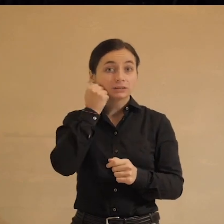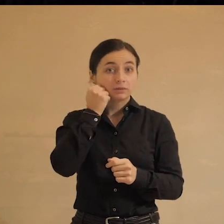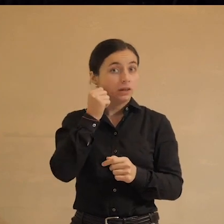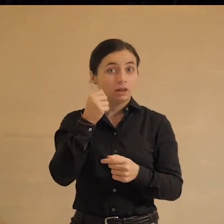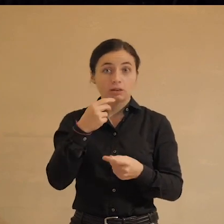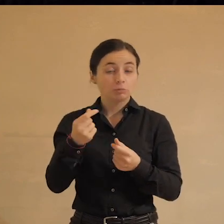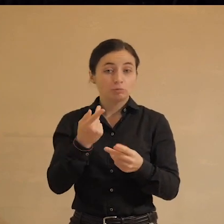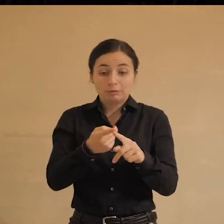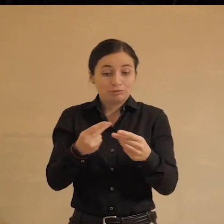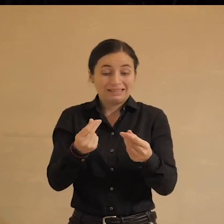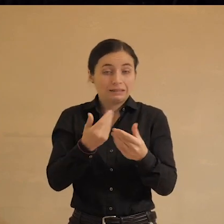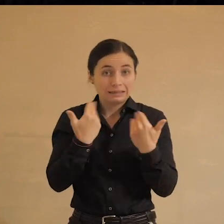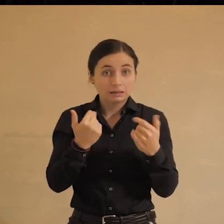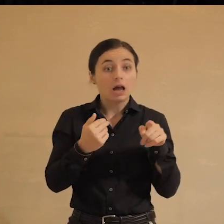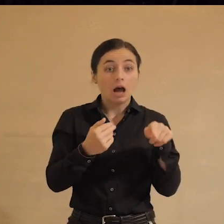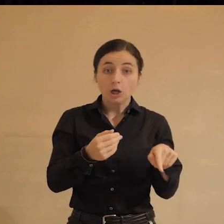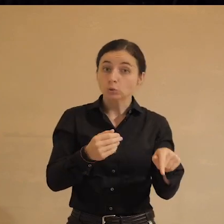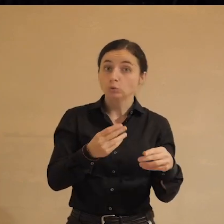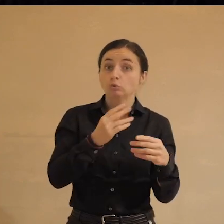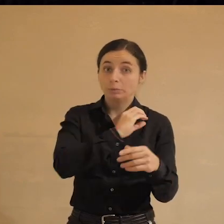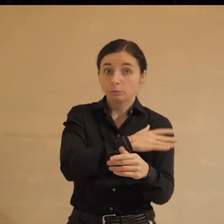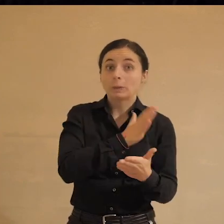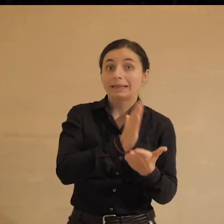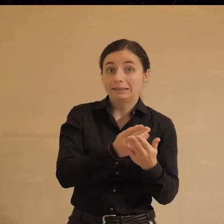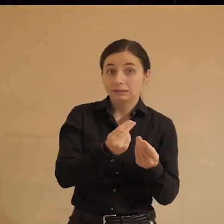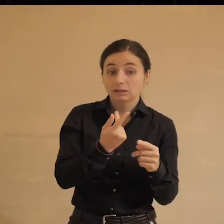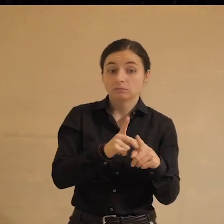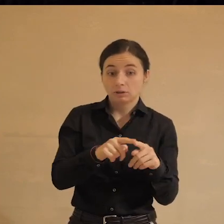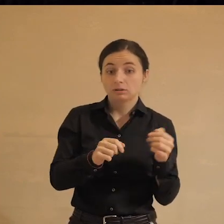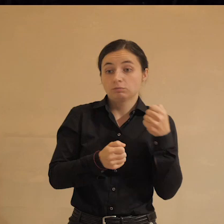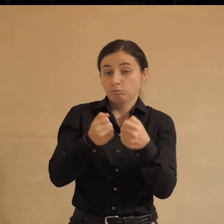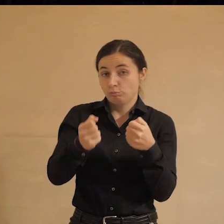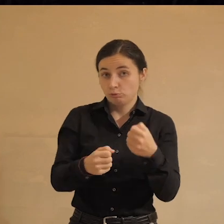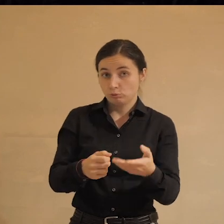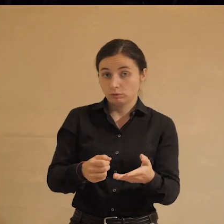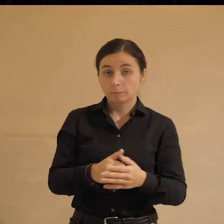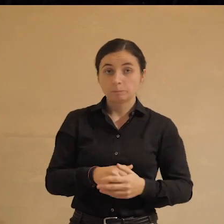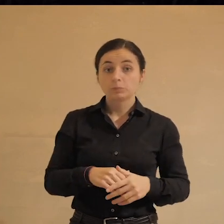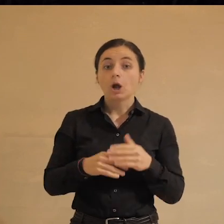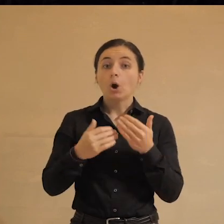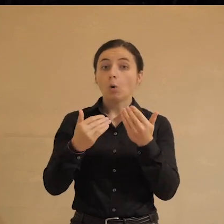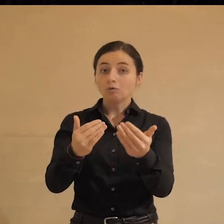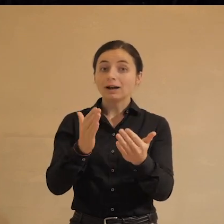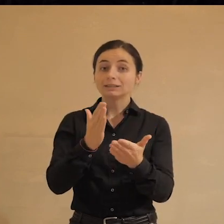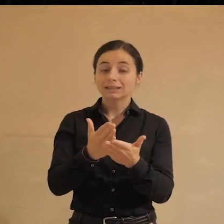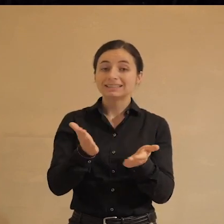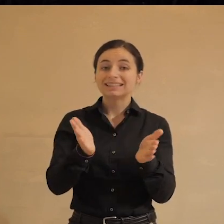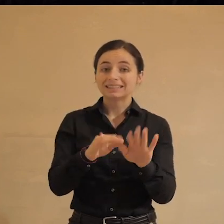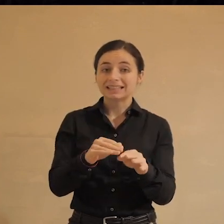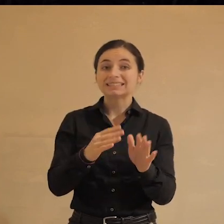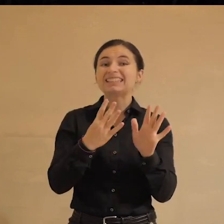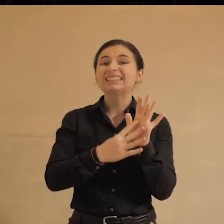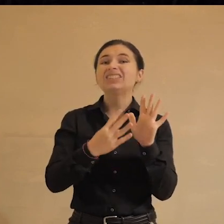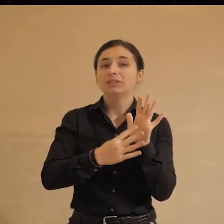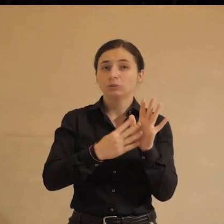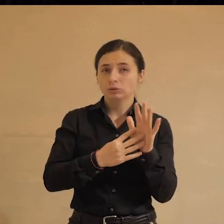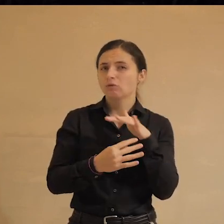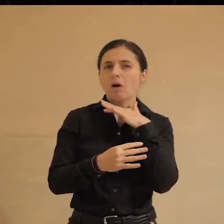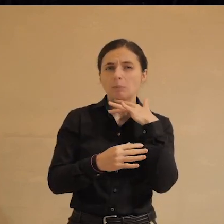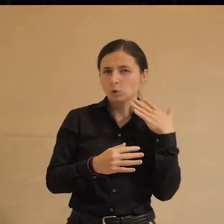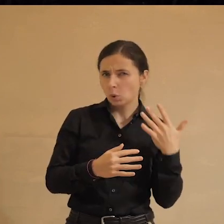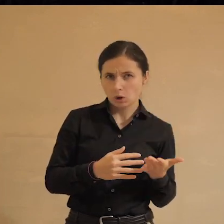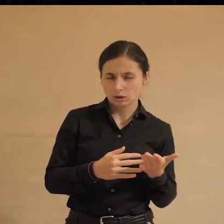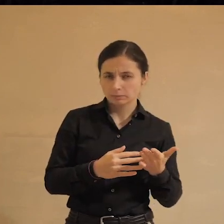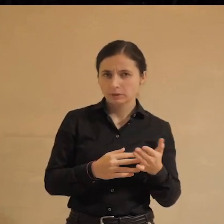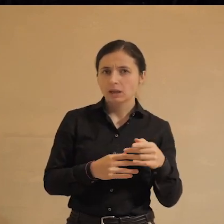что, ну, у них денег нет. А у вас есть. Поэтому у вас, с одной стороны, какие-то остатки 90-х, очень во многом, с